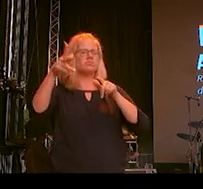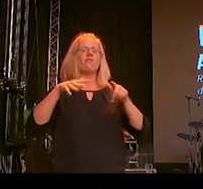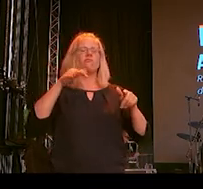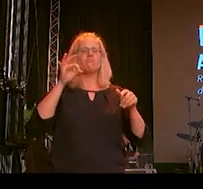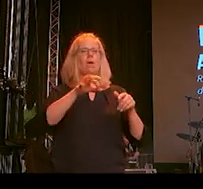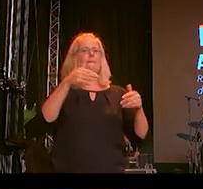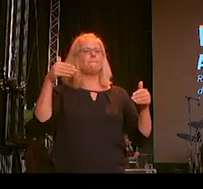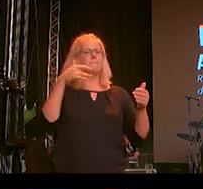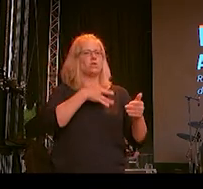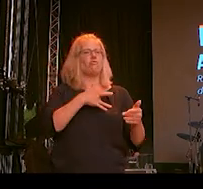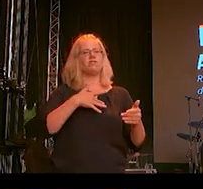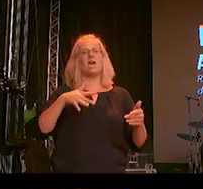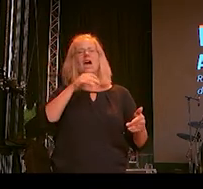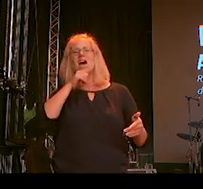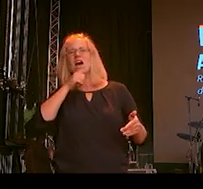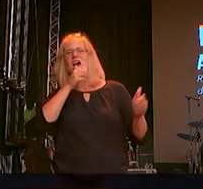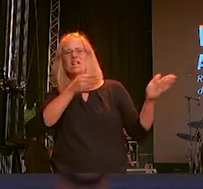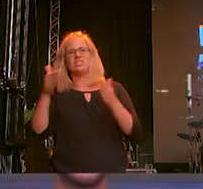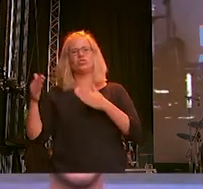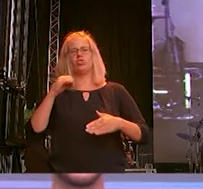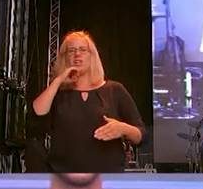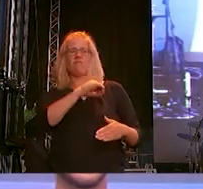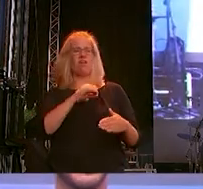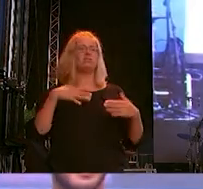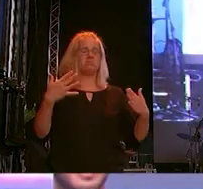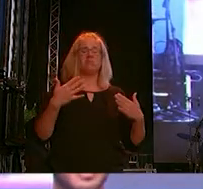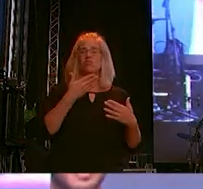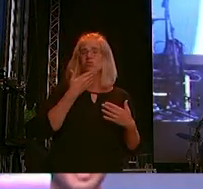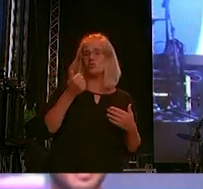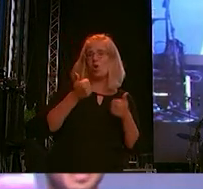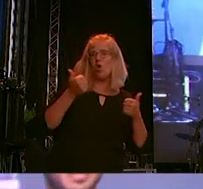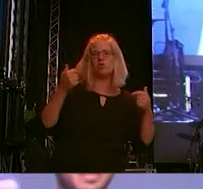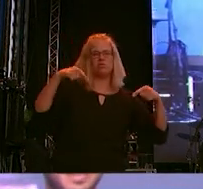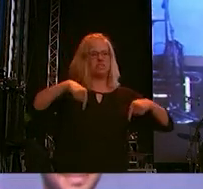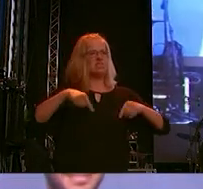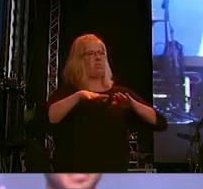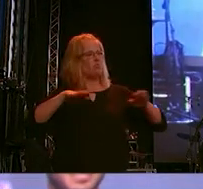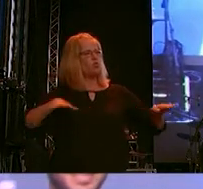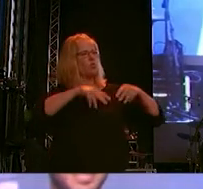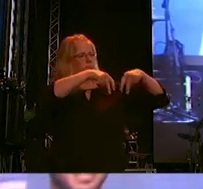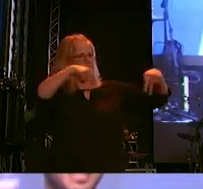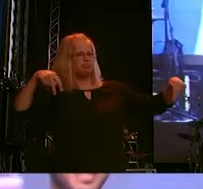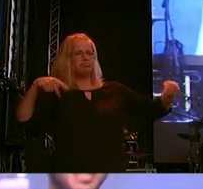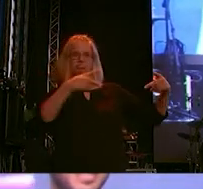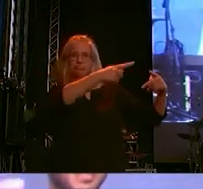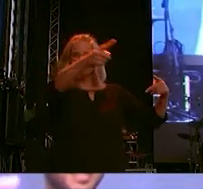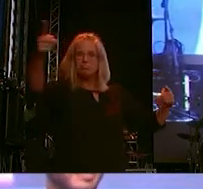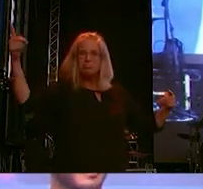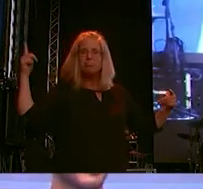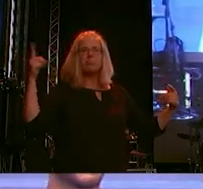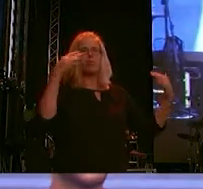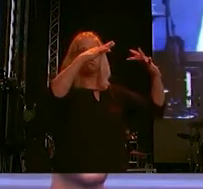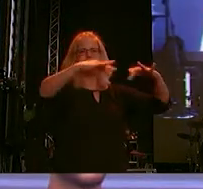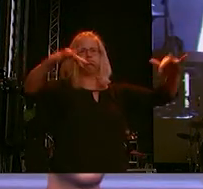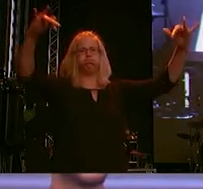Es ist wirklich ganz fantastisch, heute hier vor so vielen Menschen zu stehen, vor so vielen Menschen, die sich in Sachsen tagtäglich einsetzen.